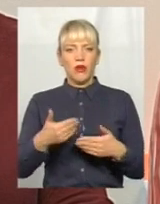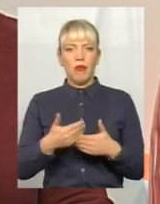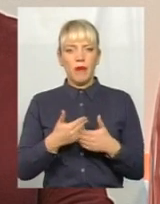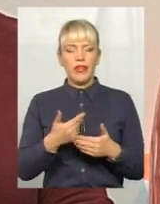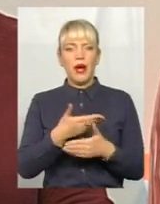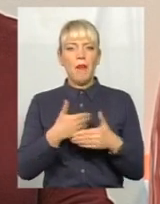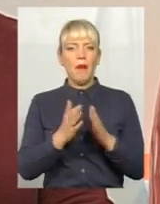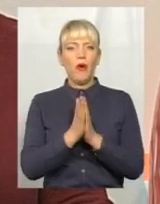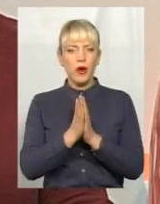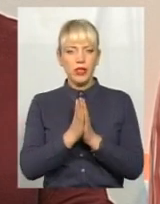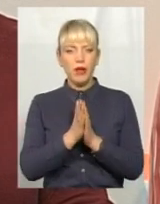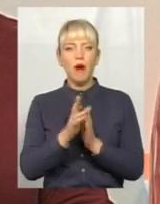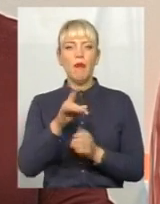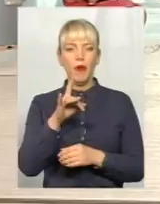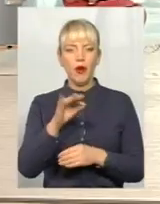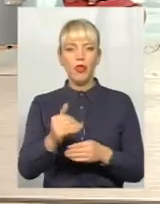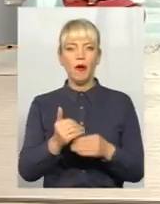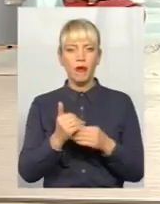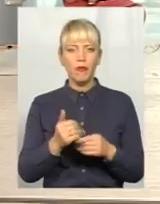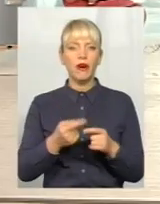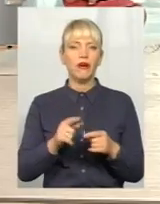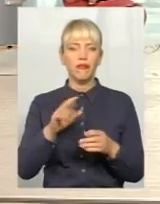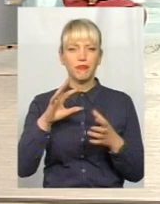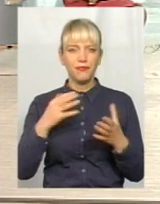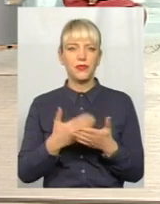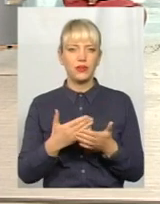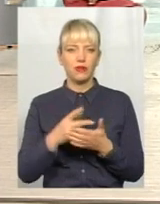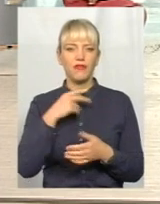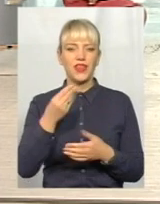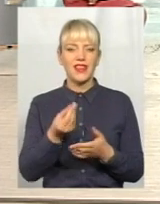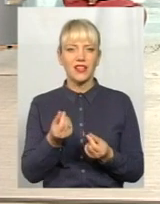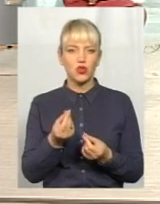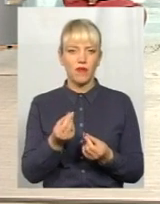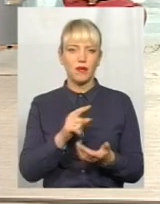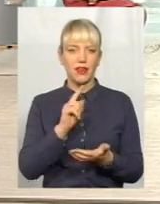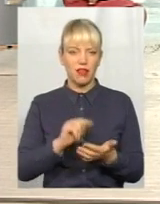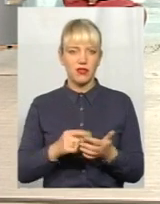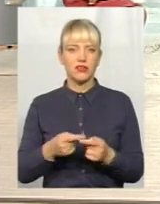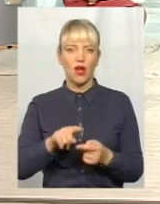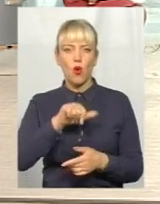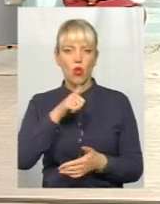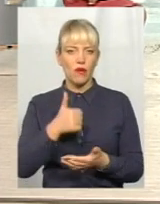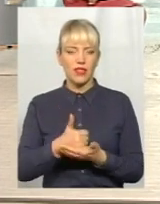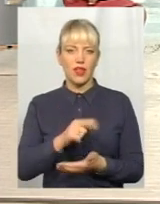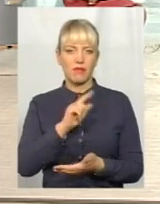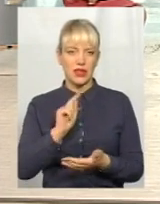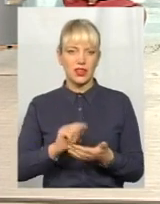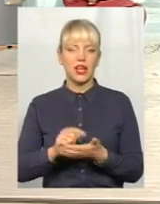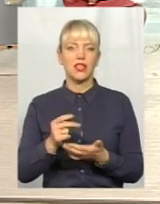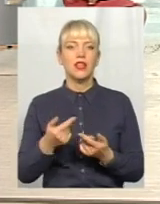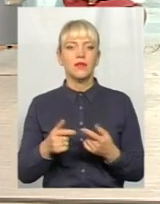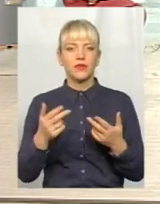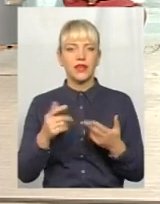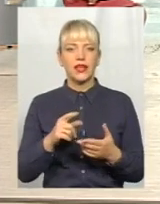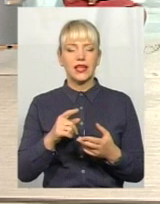ми просимо допомоги. Тобто, в принципі, фінансове питання – це головне питання. Ідей було багато, але